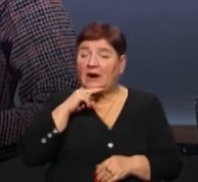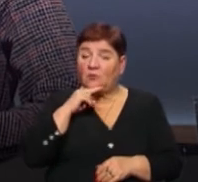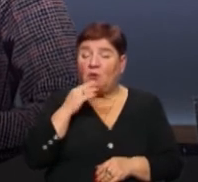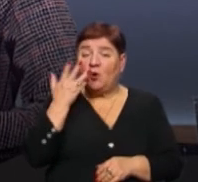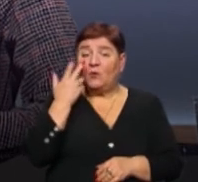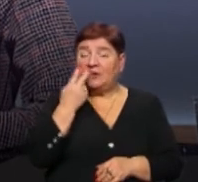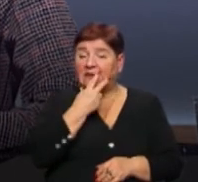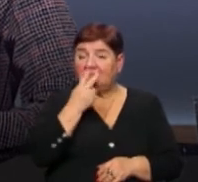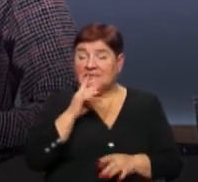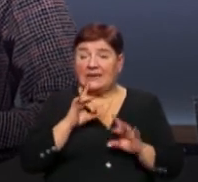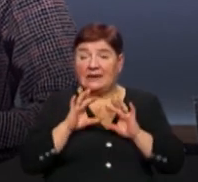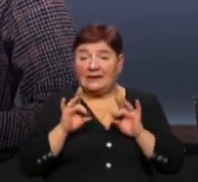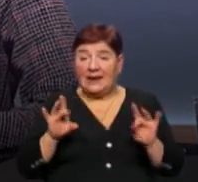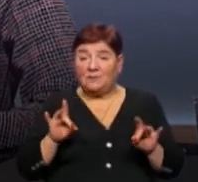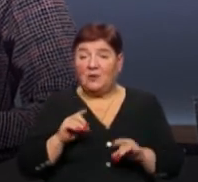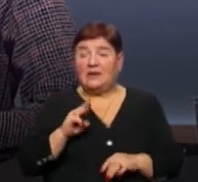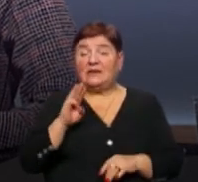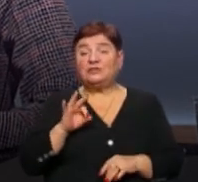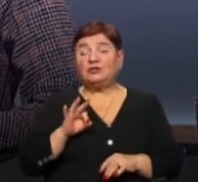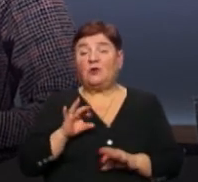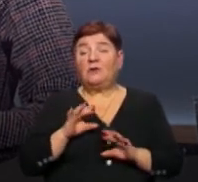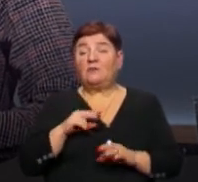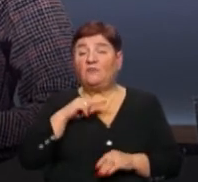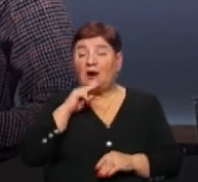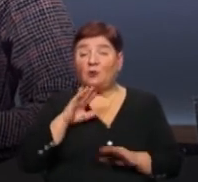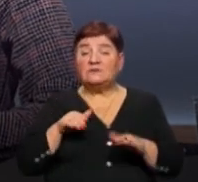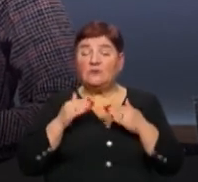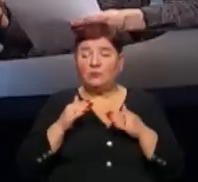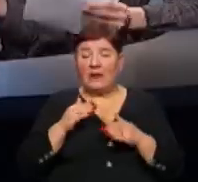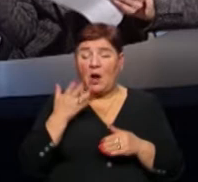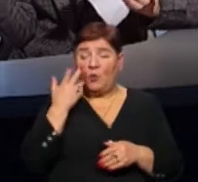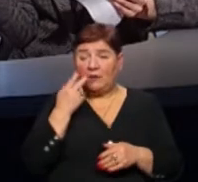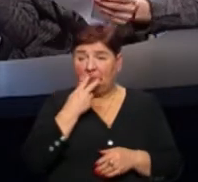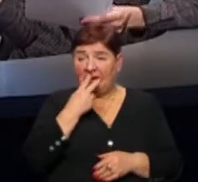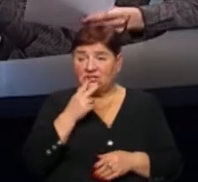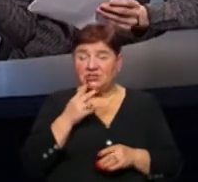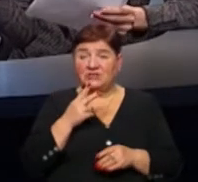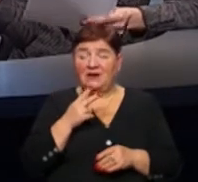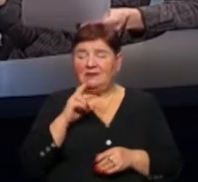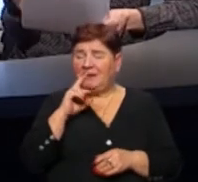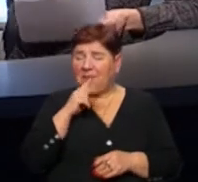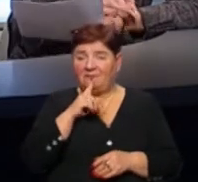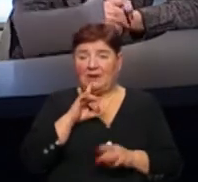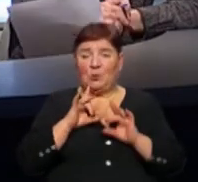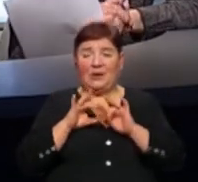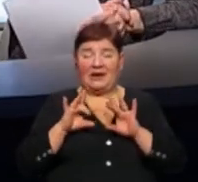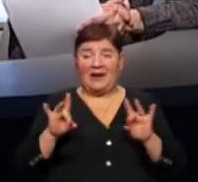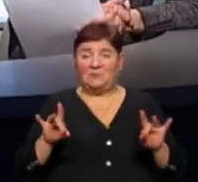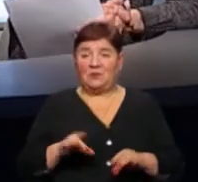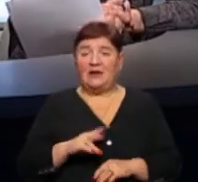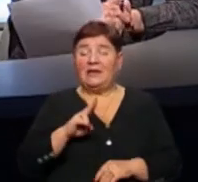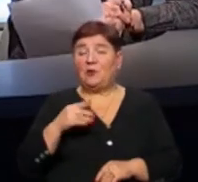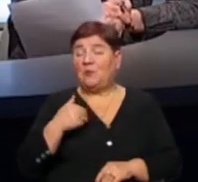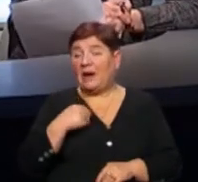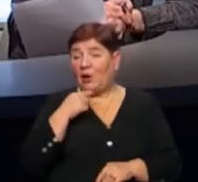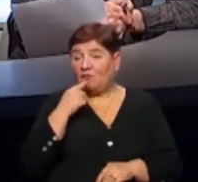переглядаєш рекламу? На що звернути увагу, що має насторожити, коли бачиш вже таку неправильну рекламу, яку